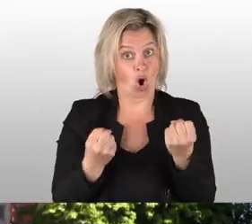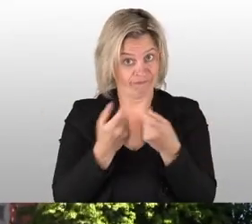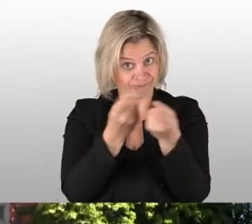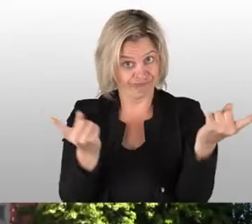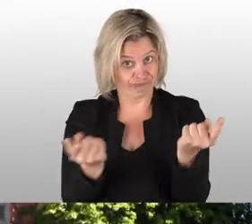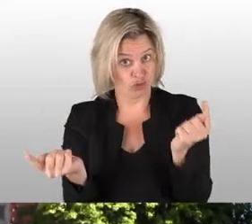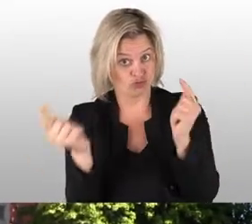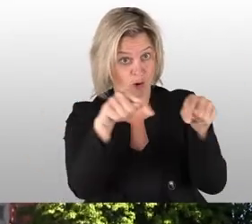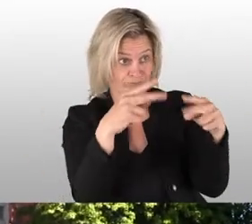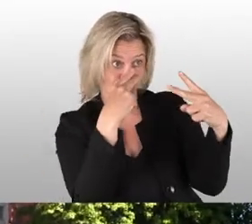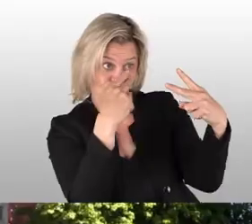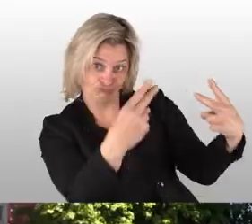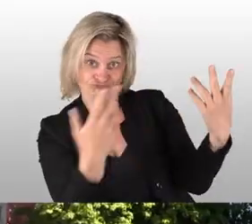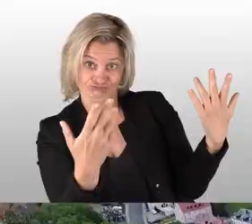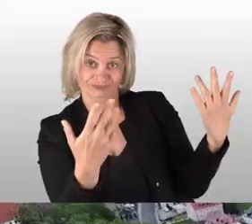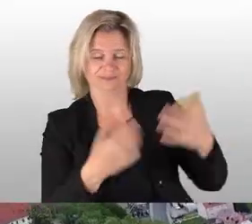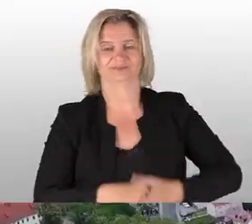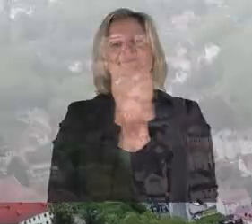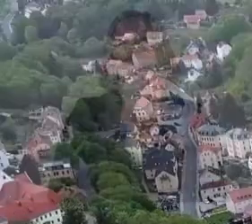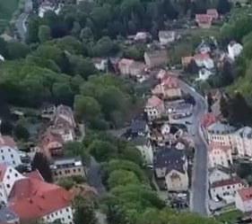helfen, dass das auch so bleibt.